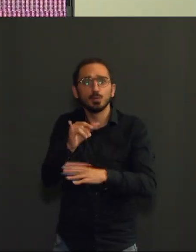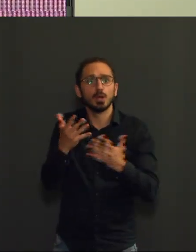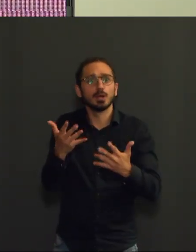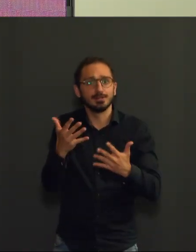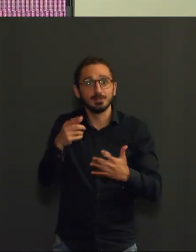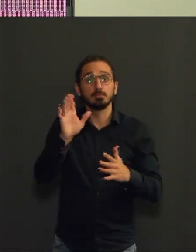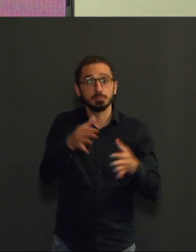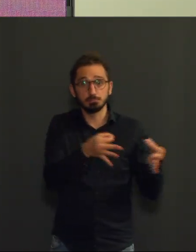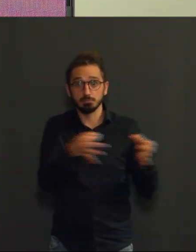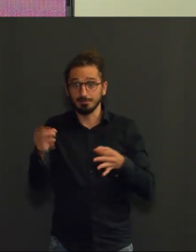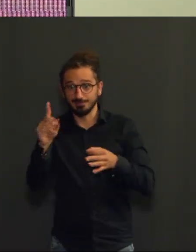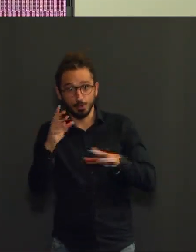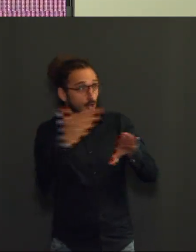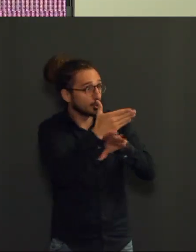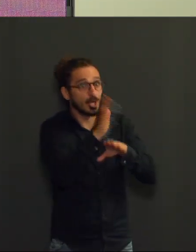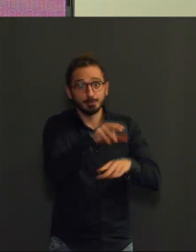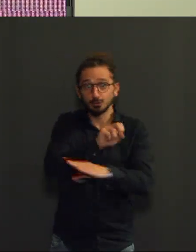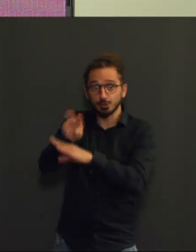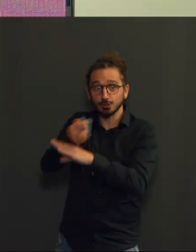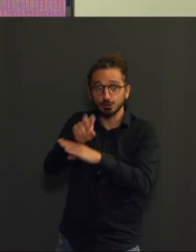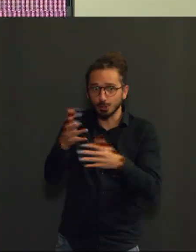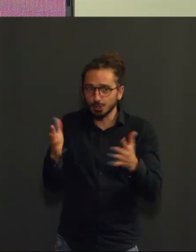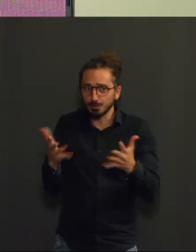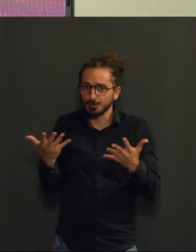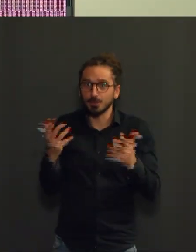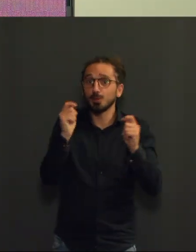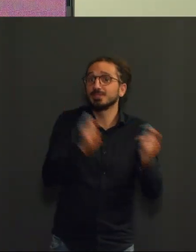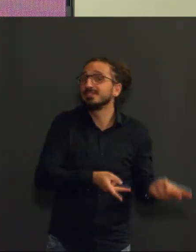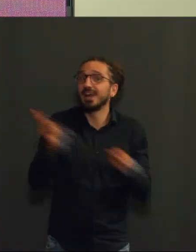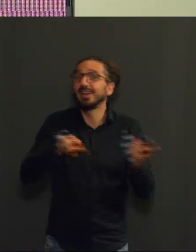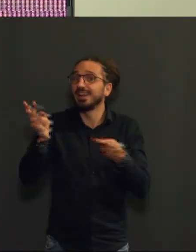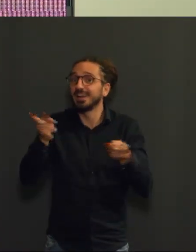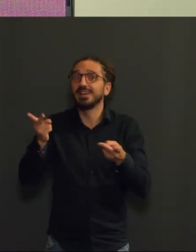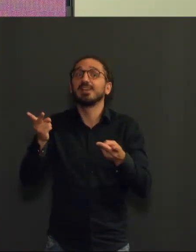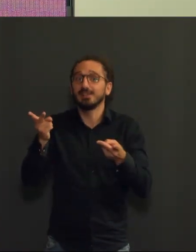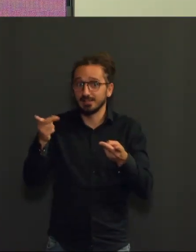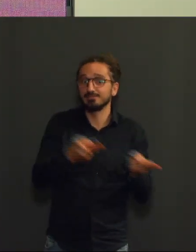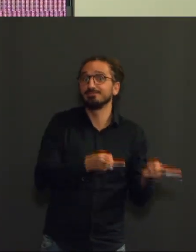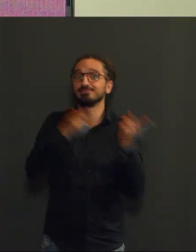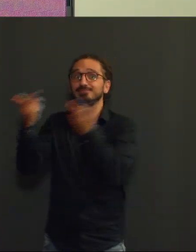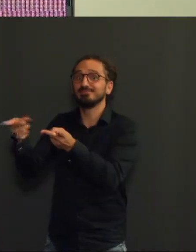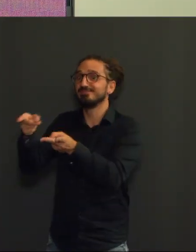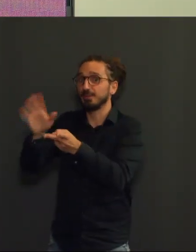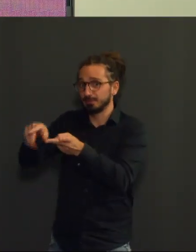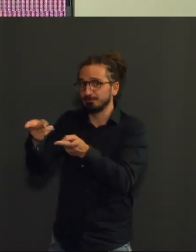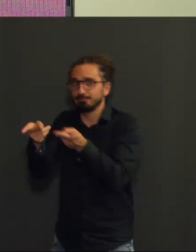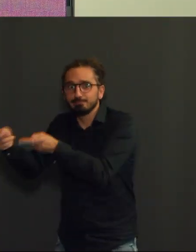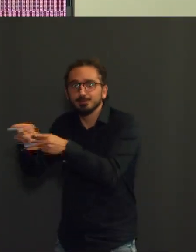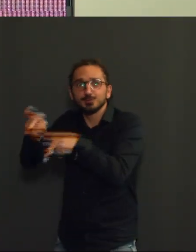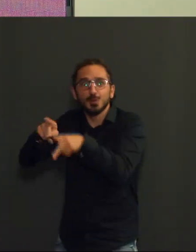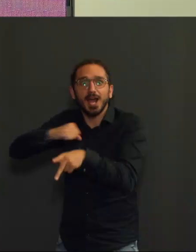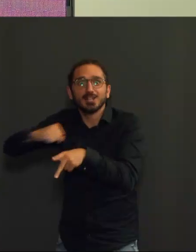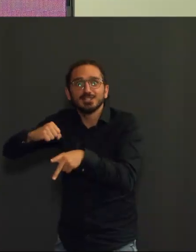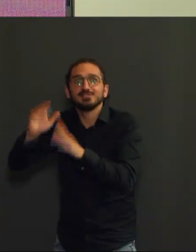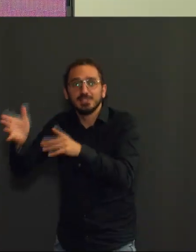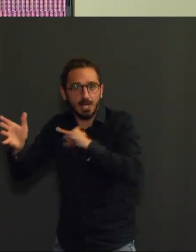toujours présente. Il y toujours des entrées dans l'hôpital et des entrées dans les soins intensifs qui croisent les sorties en question. On l'a dit, pour